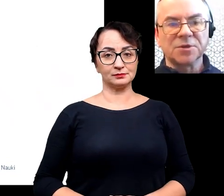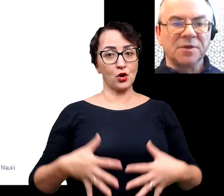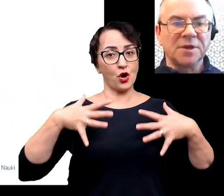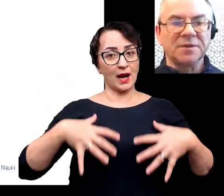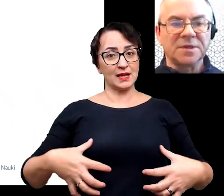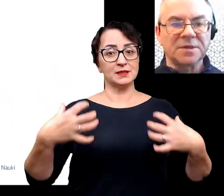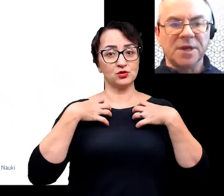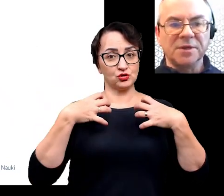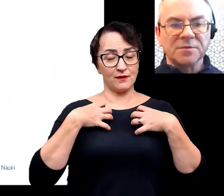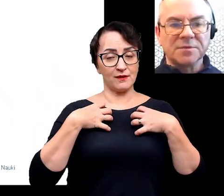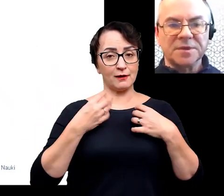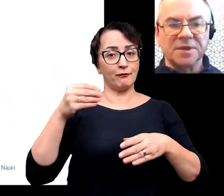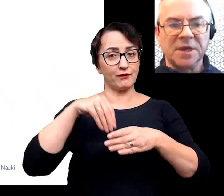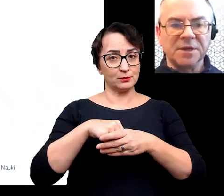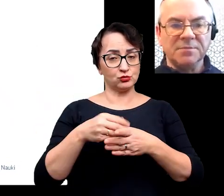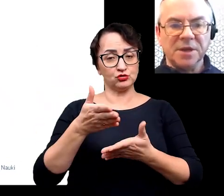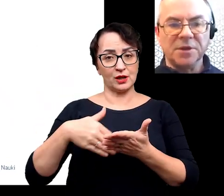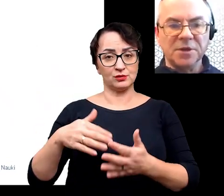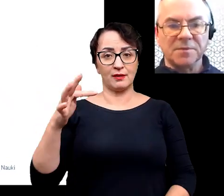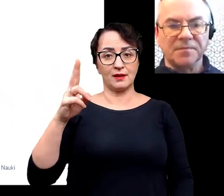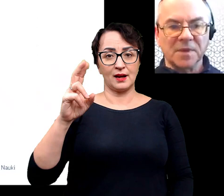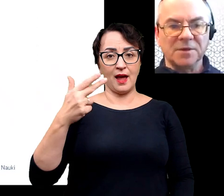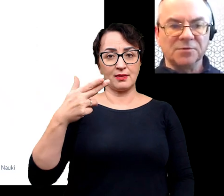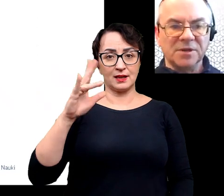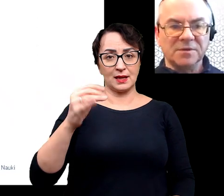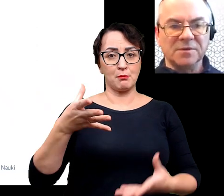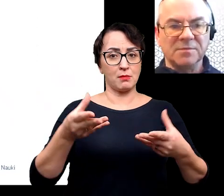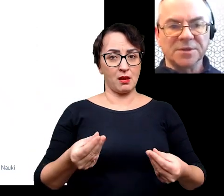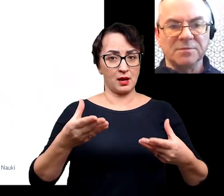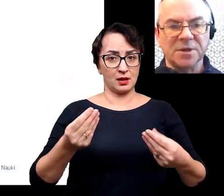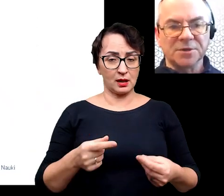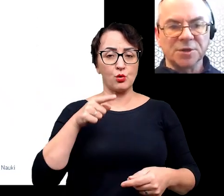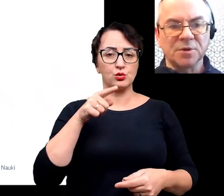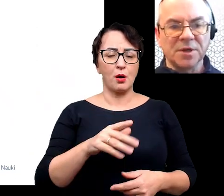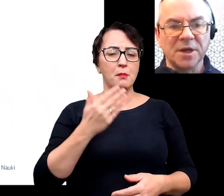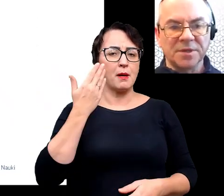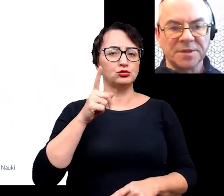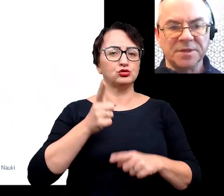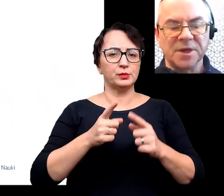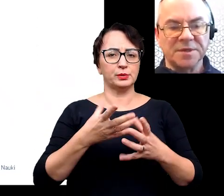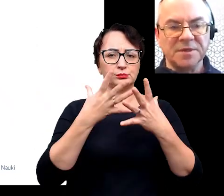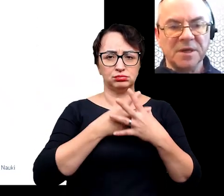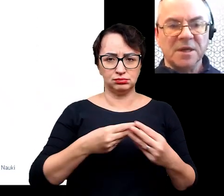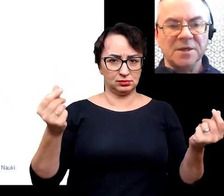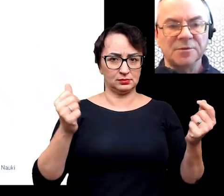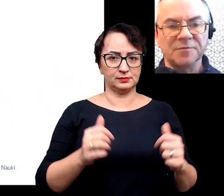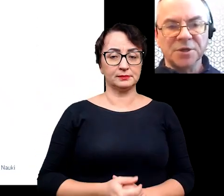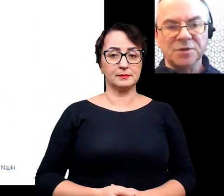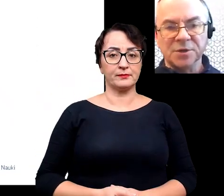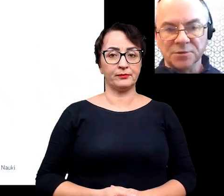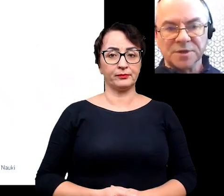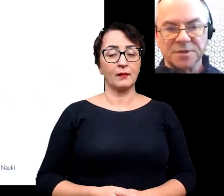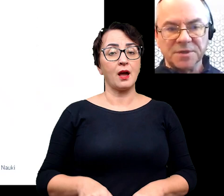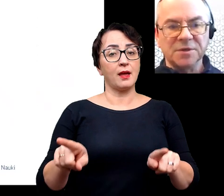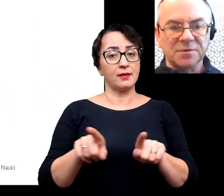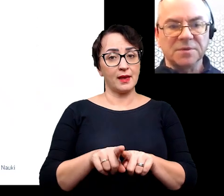Organizmy żywe składają się z tkanek miękkich, które bardzo szybko ulegają dezintegracji, ale